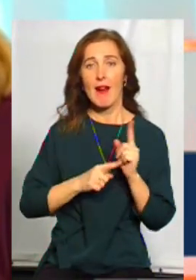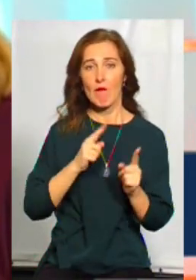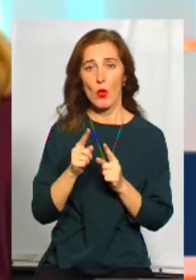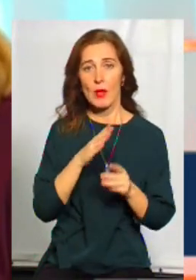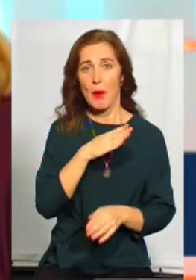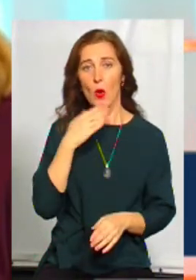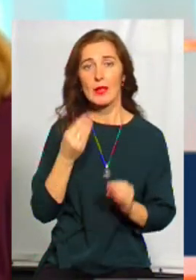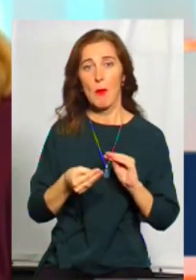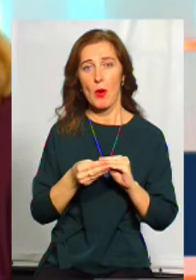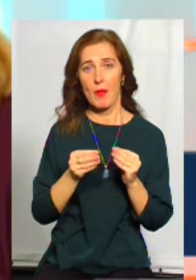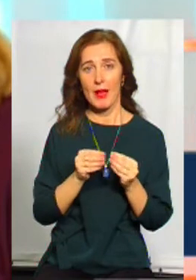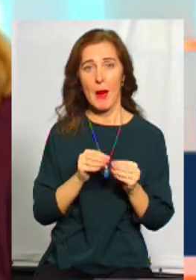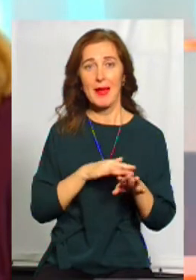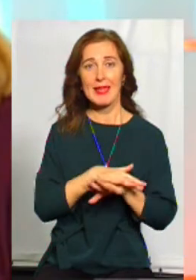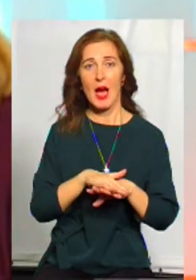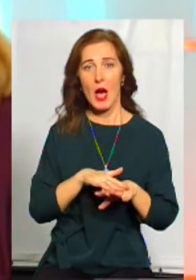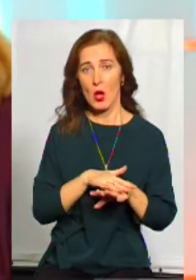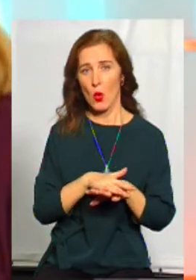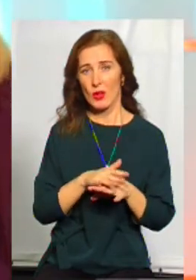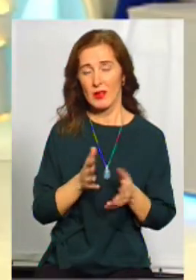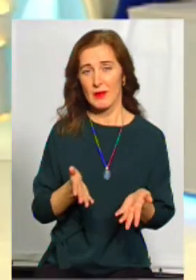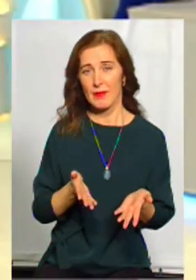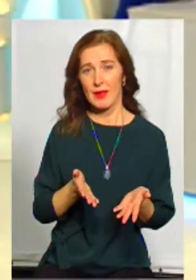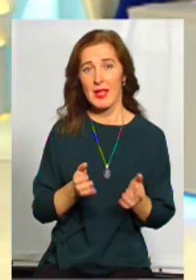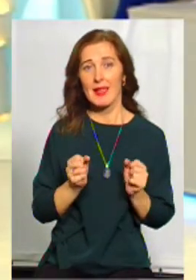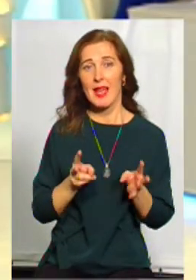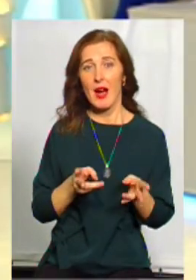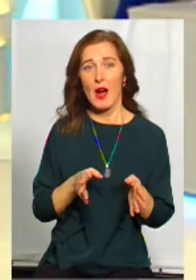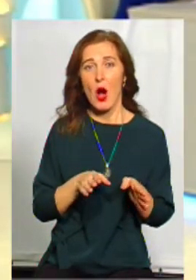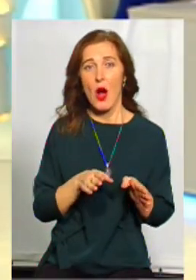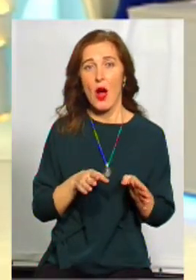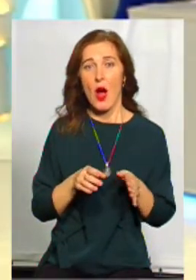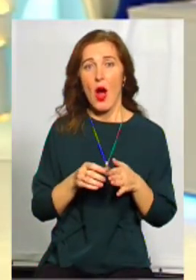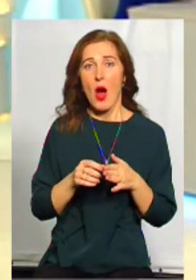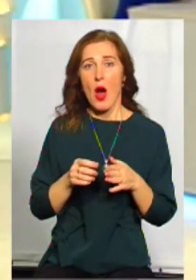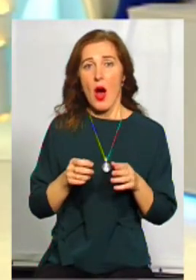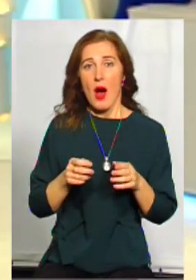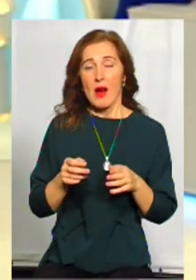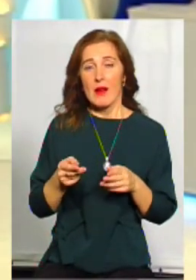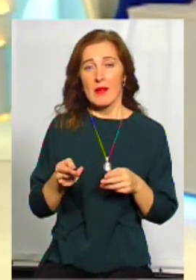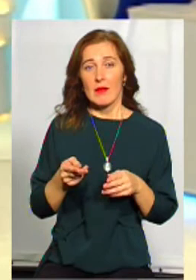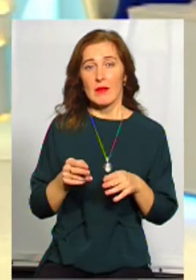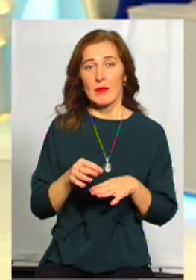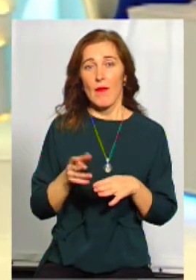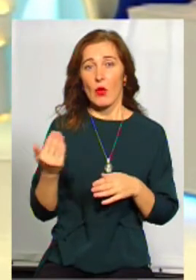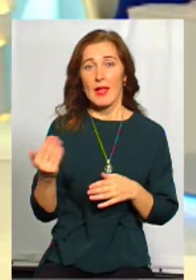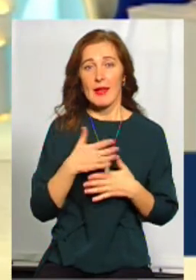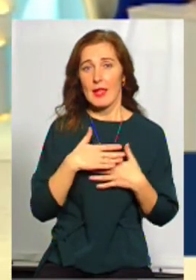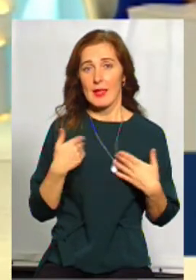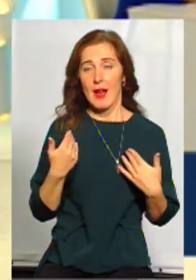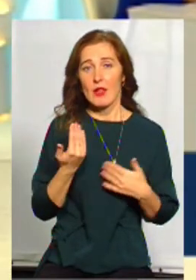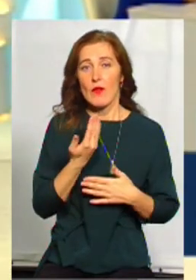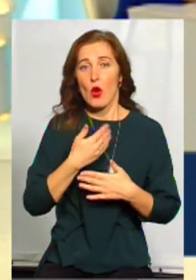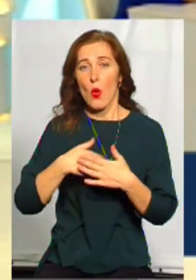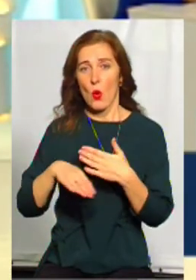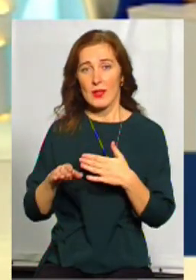народ тримається як об'єкт маніпуляції. Тому що не хочуть виходити з зони комфорту,